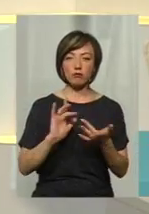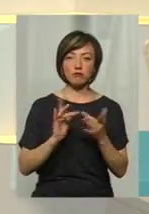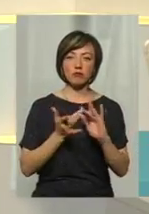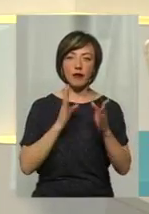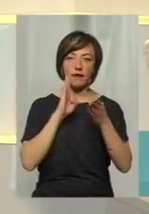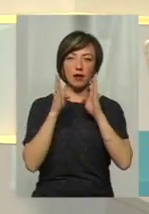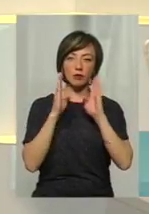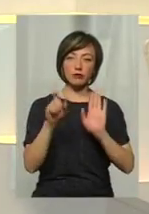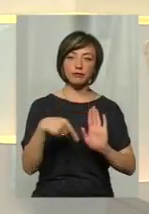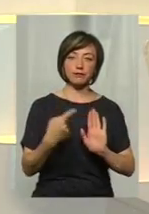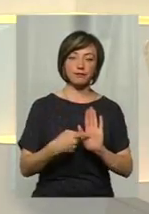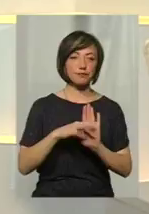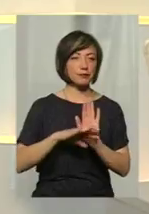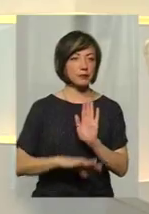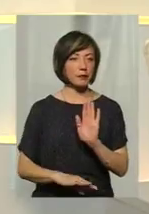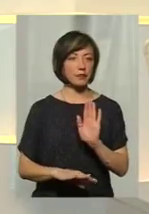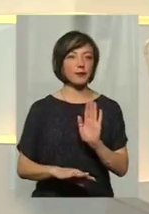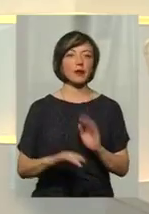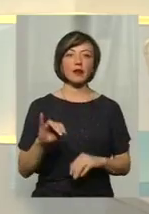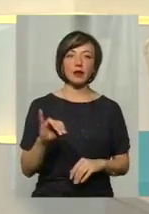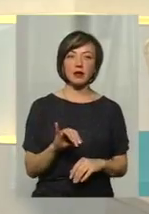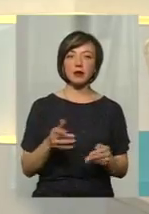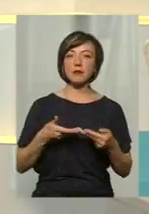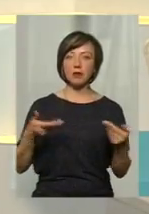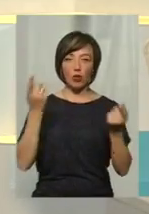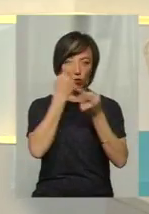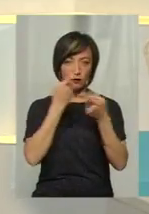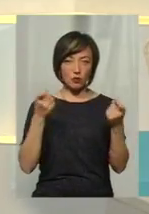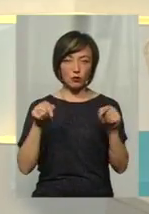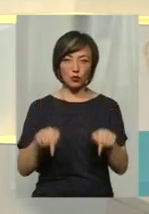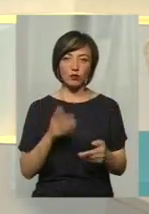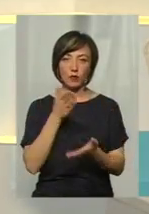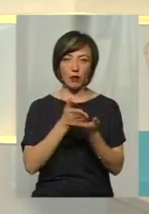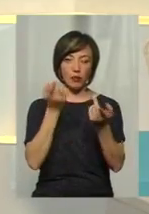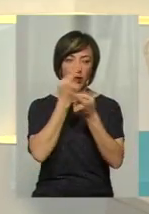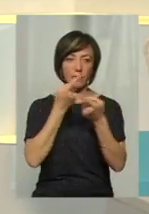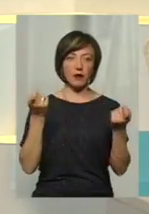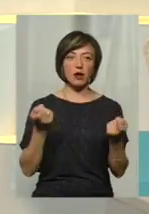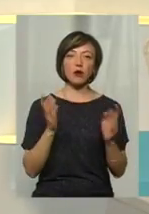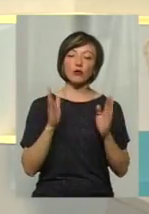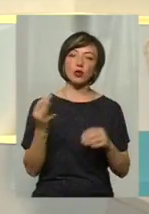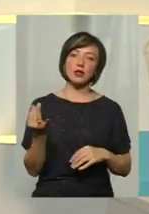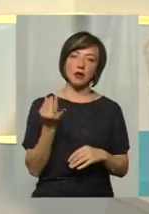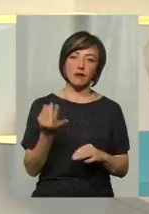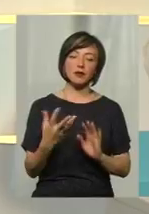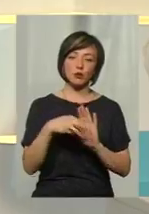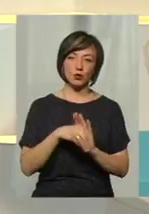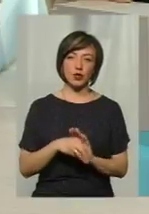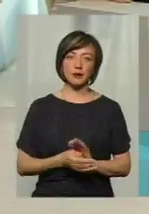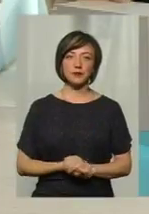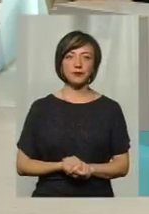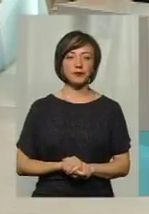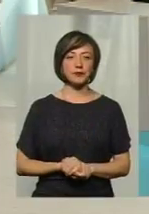Facebook. Ставте свої питання під трансляцію і ми озвучимо їх тут у прямому ефірі. Отож, буде цікаво, долучайтеся.